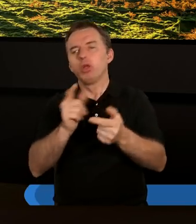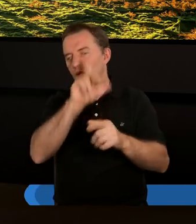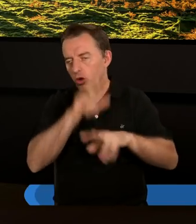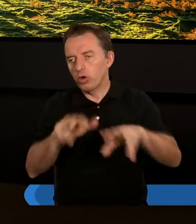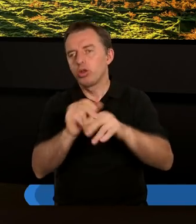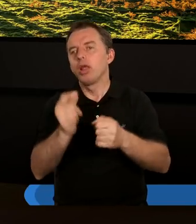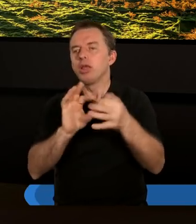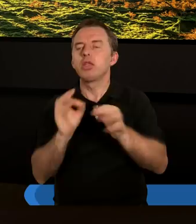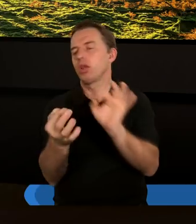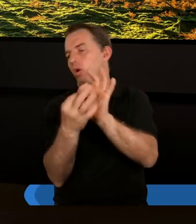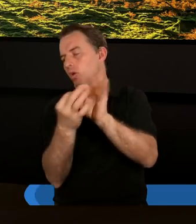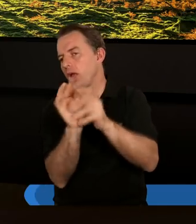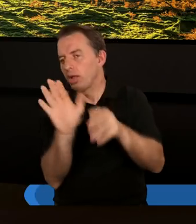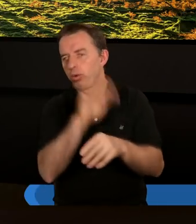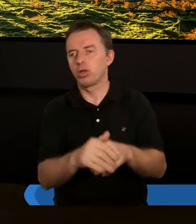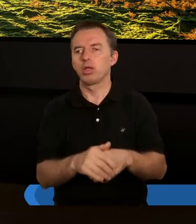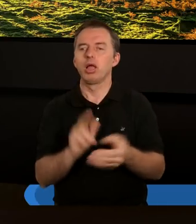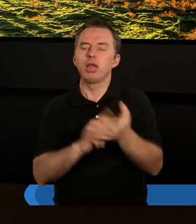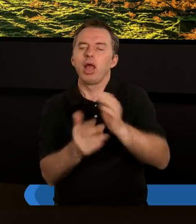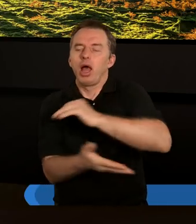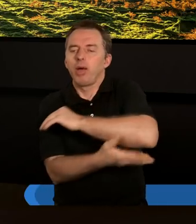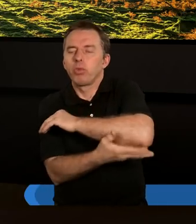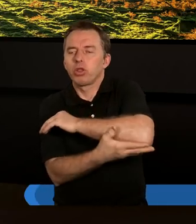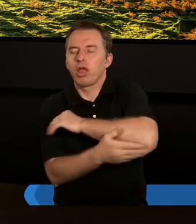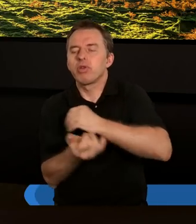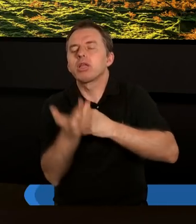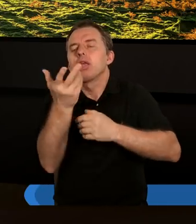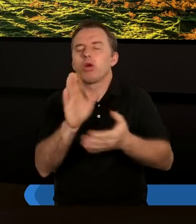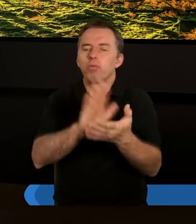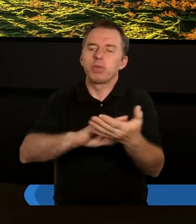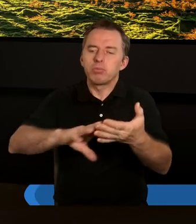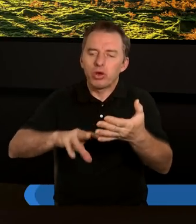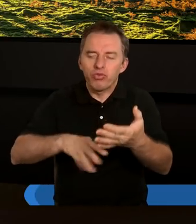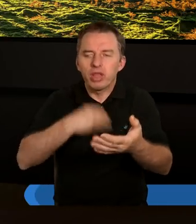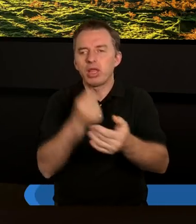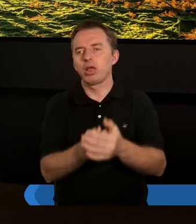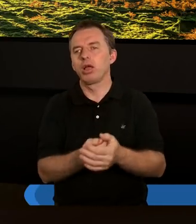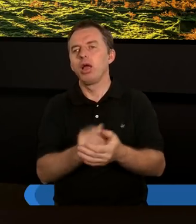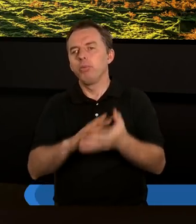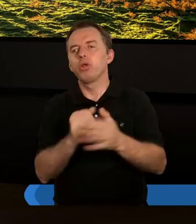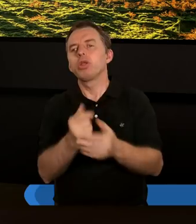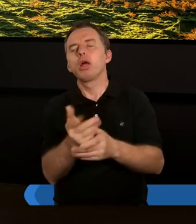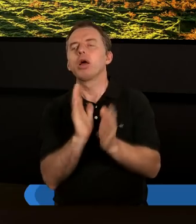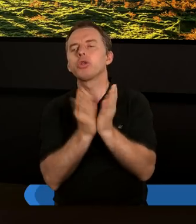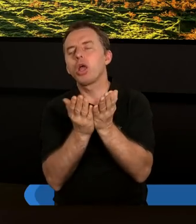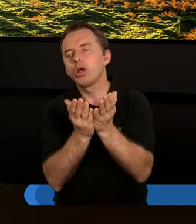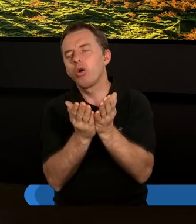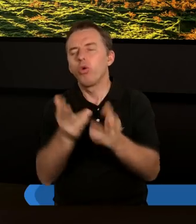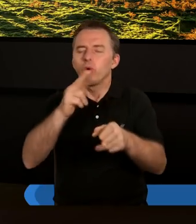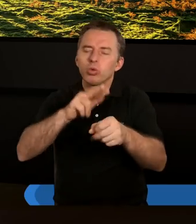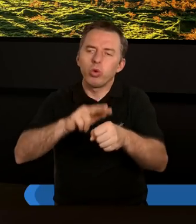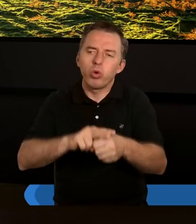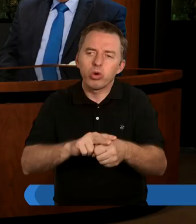z samym Bogiem. I chcemy na podstawie kilku przykładów z Pisma Świętego, bo Pismo Święte jest księgą, która